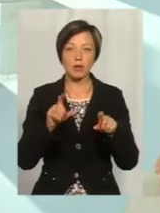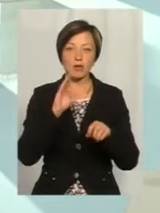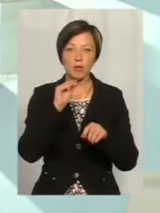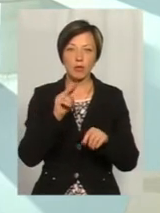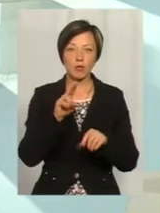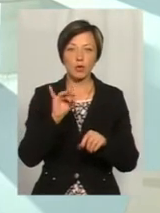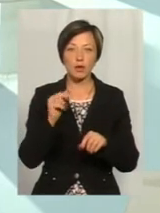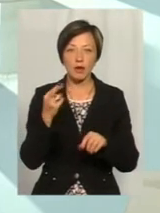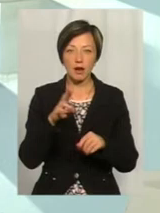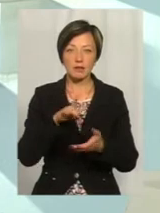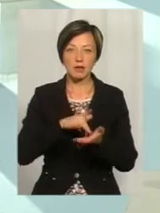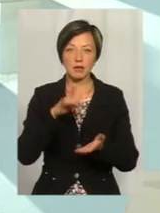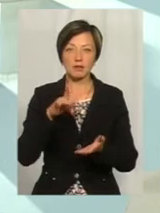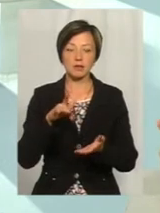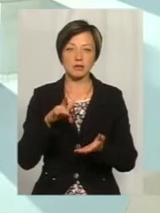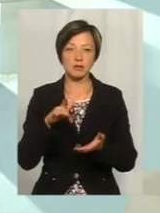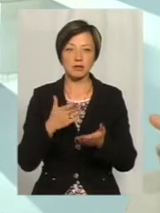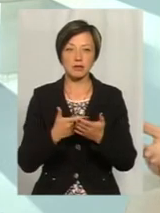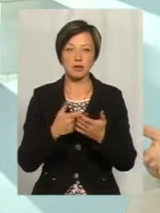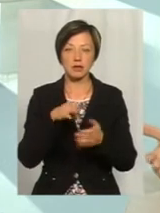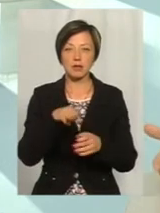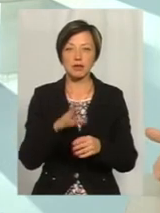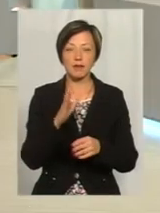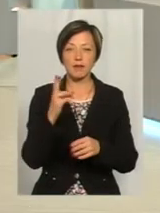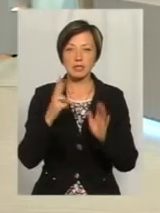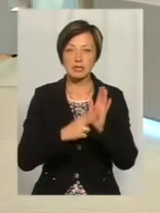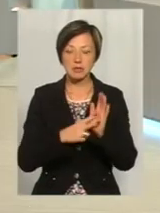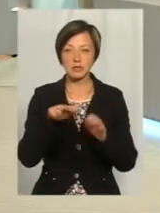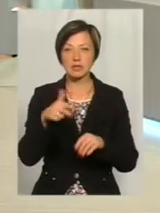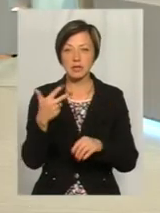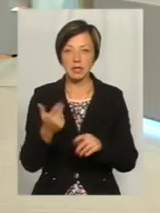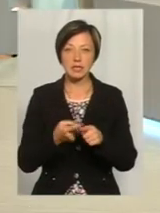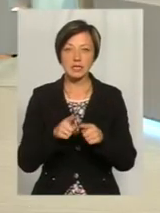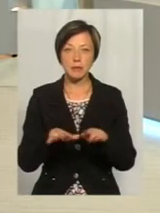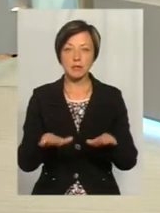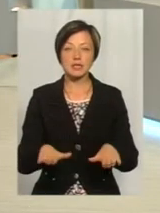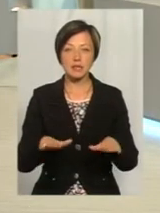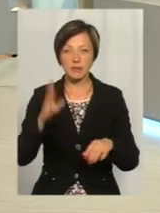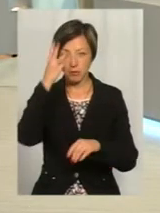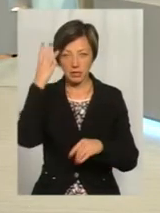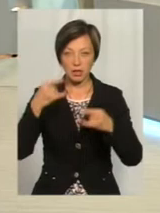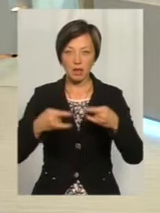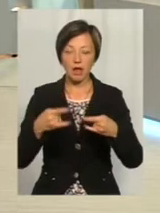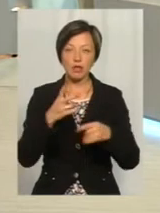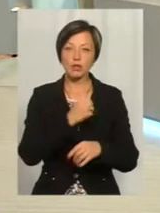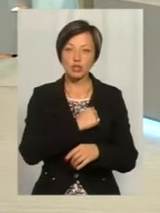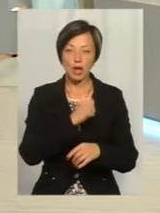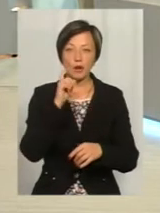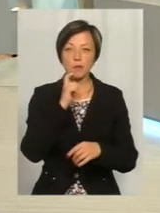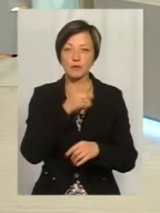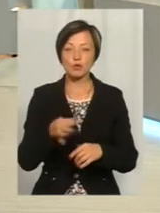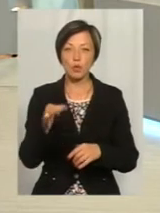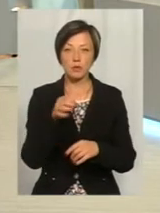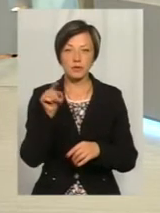Поділяцентр, ТВ7+, 33 канал. Тобто, це місцеві хмельницькі канали. На жаль, на півночі області